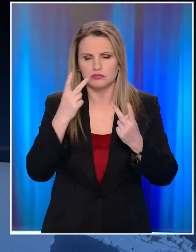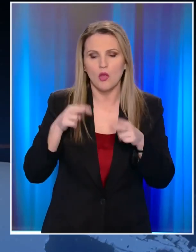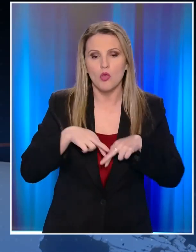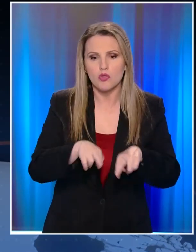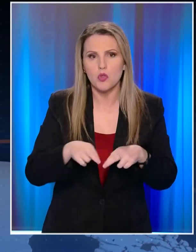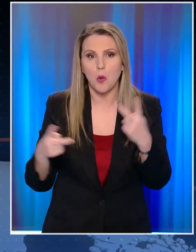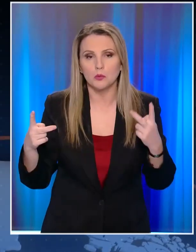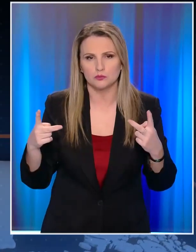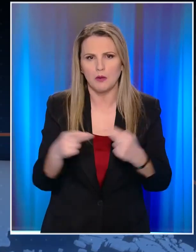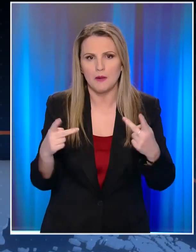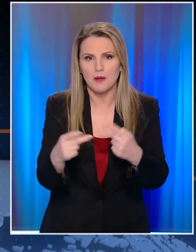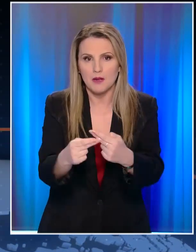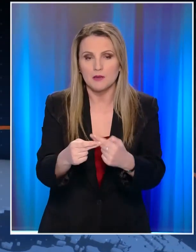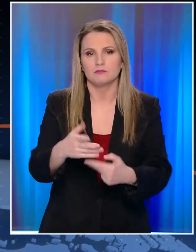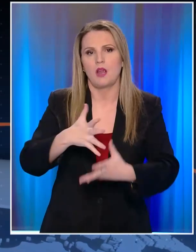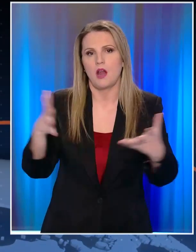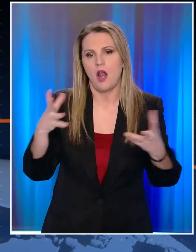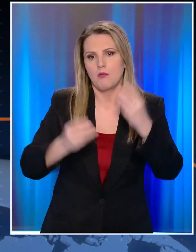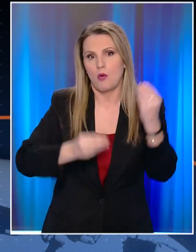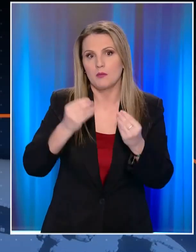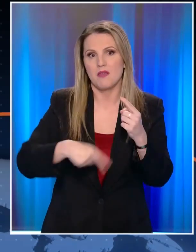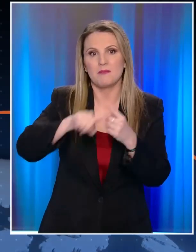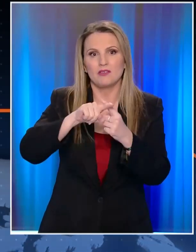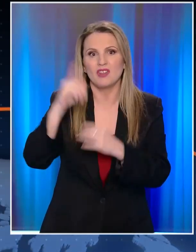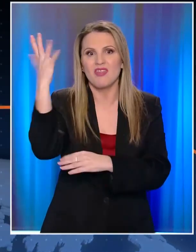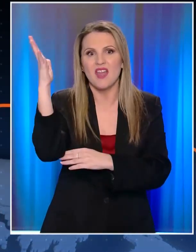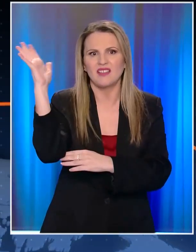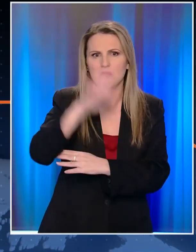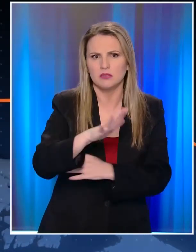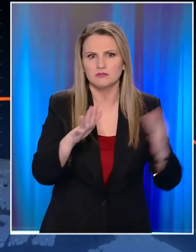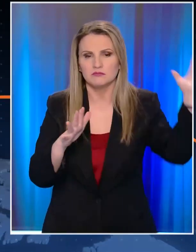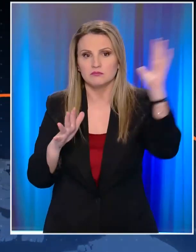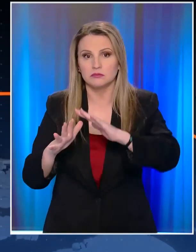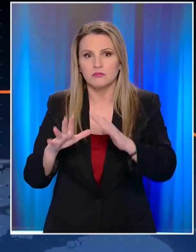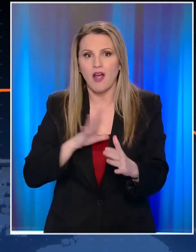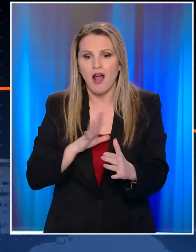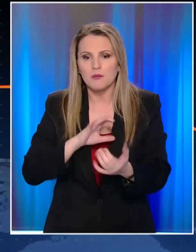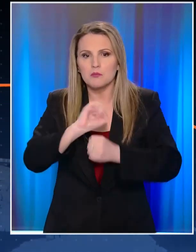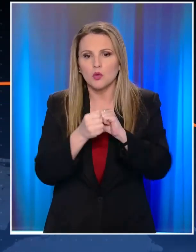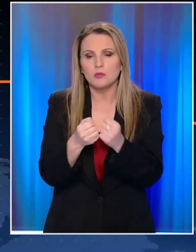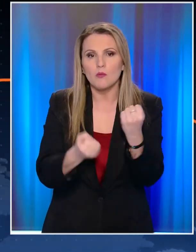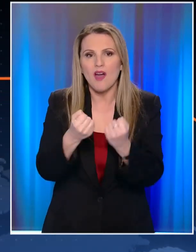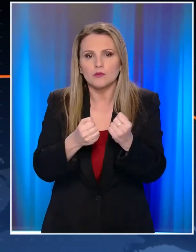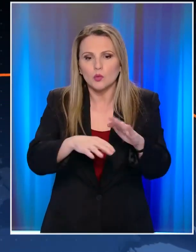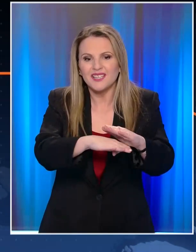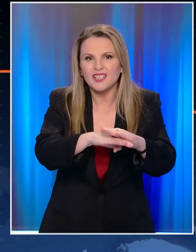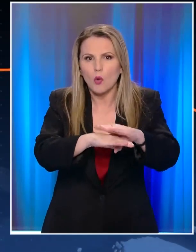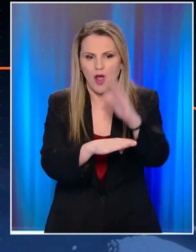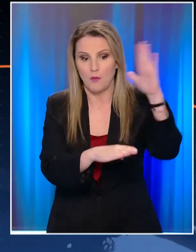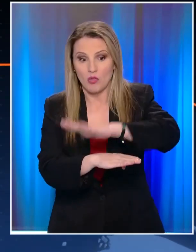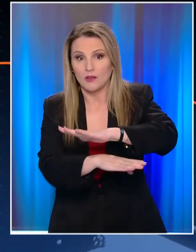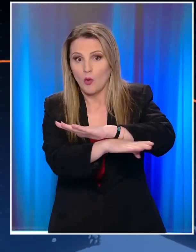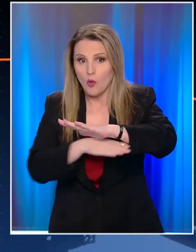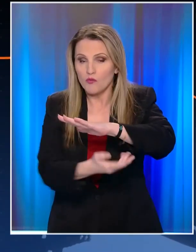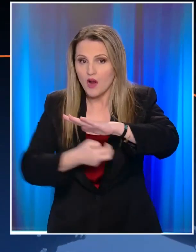δρόμους και τα τεράστια προβλήματα από τα πεσμένα δέντρα κάτοικοι προσπαθούν να απεγκλωβήσουν τα αυτοκίνητά τους και καταγγέλνουν στο όπεν πως